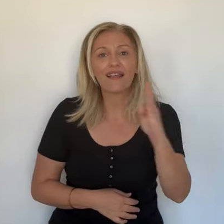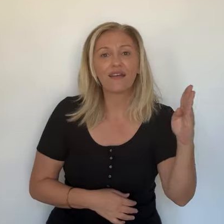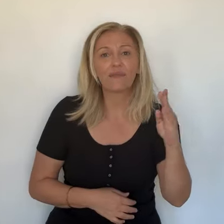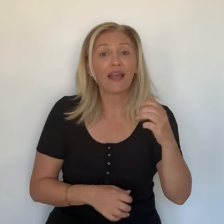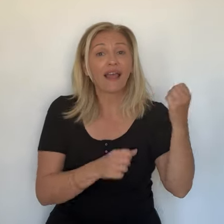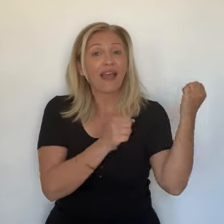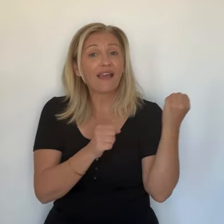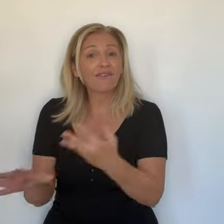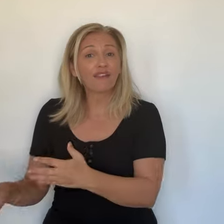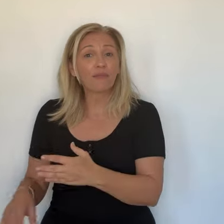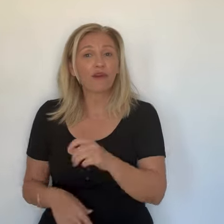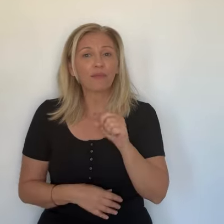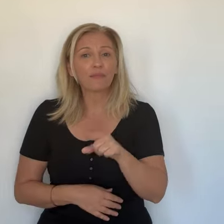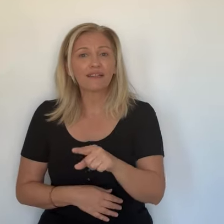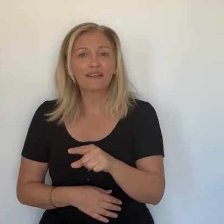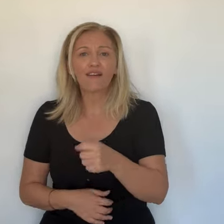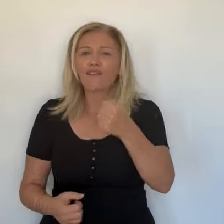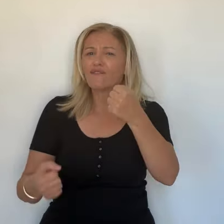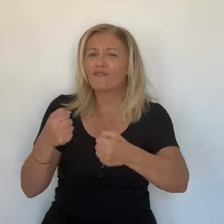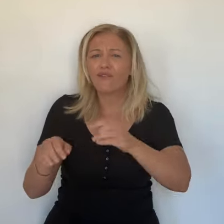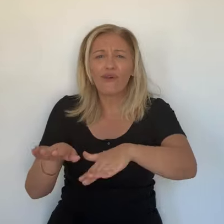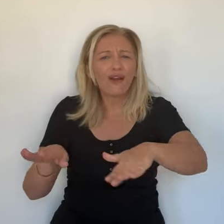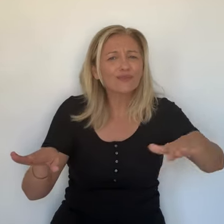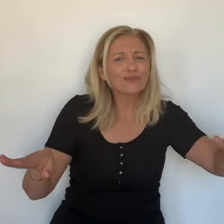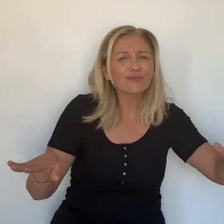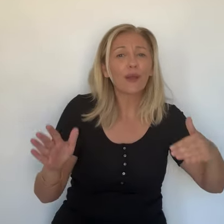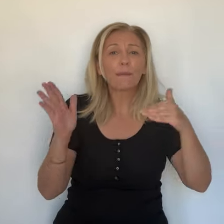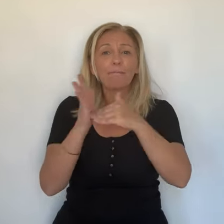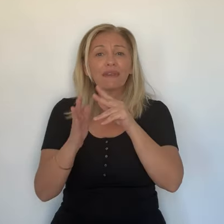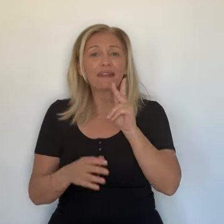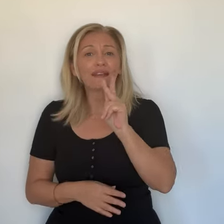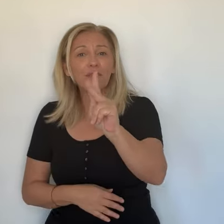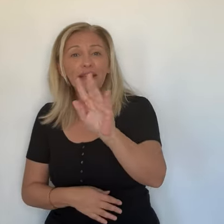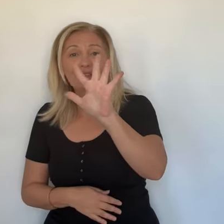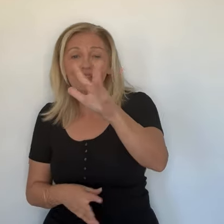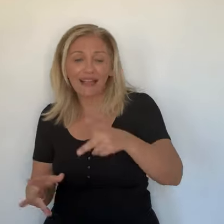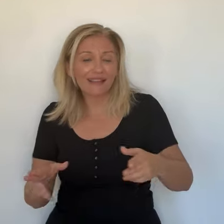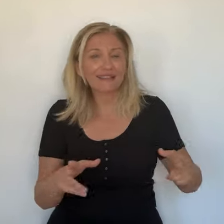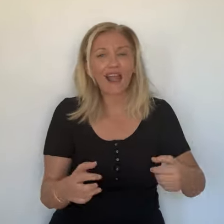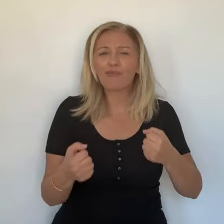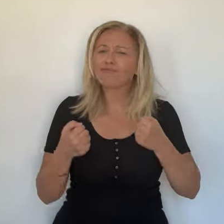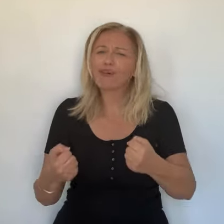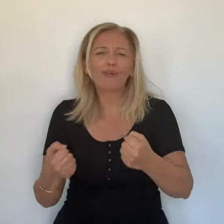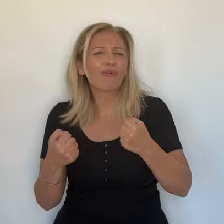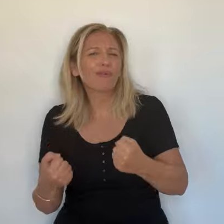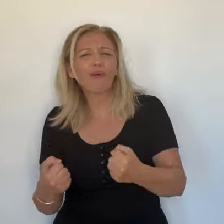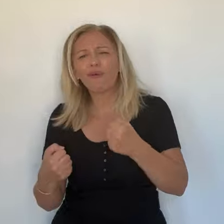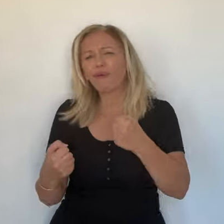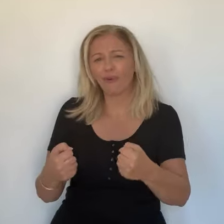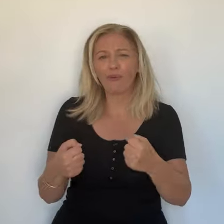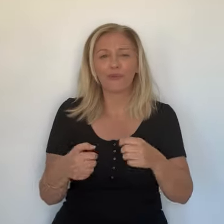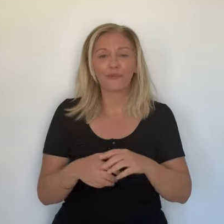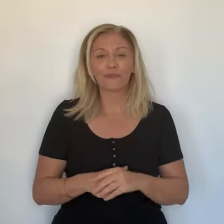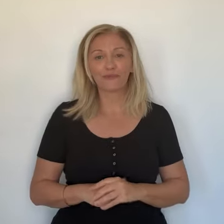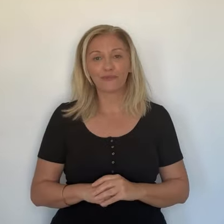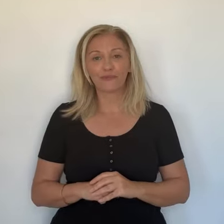Ce matin, les moteurs ont ronflé sur Pontellet, Tiatralonc et Francardes pour le plus grand plaisir des spectateurs.